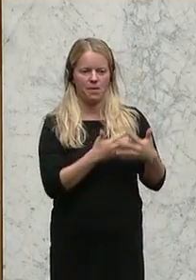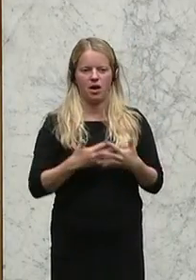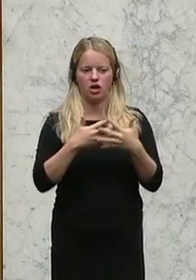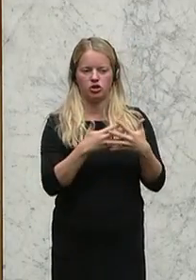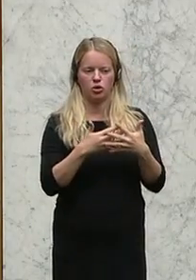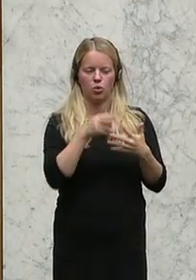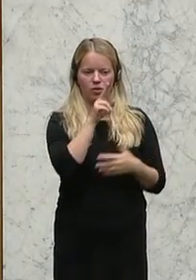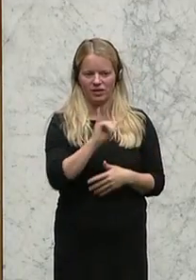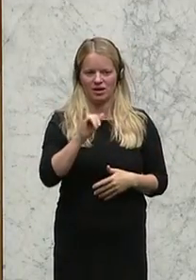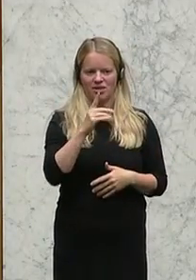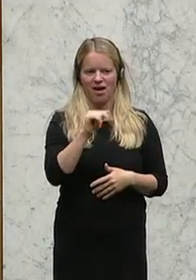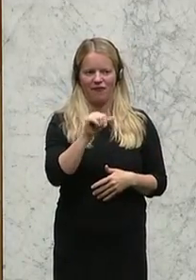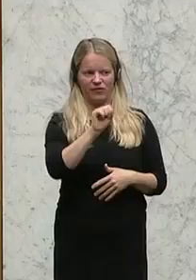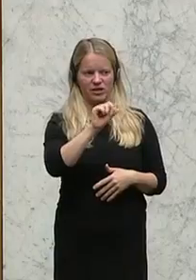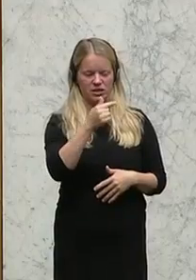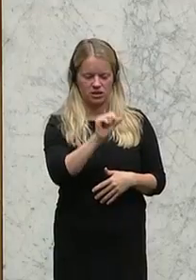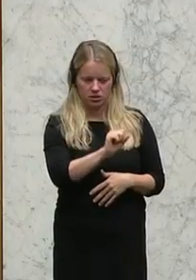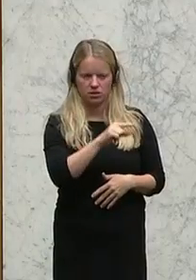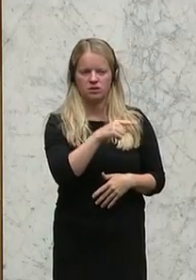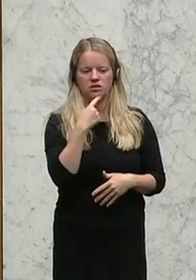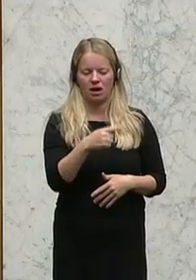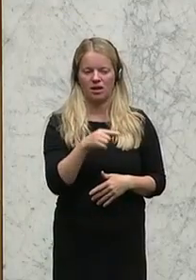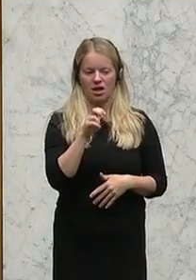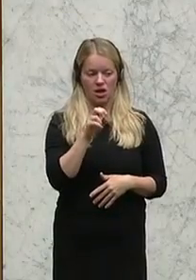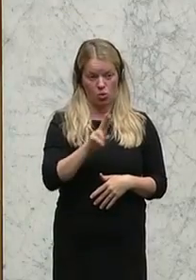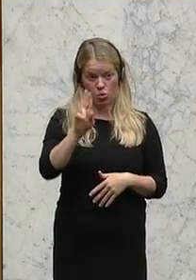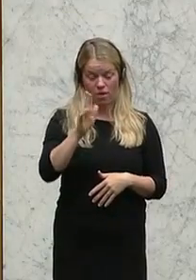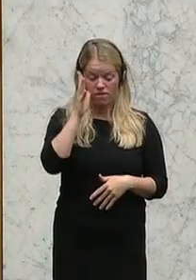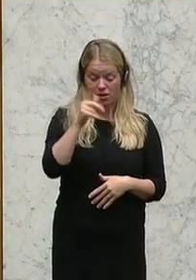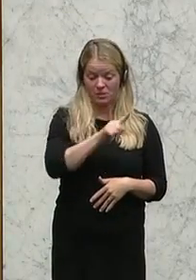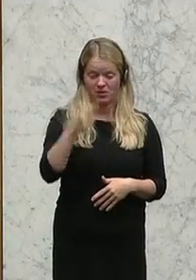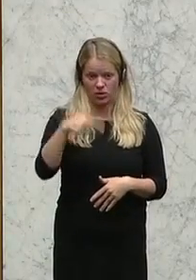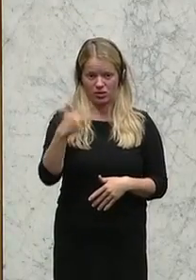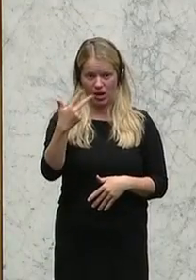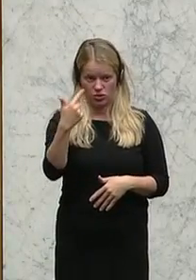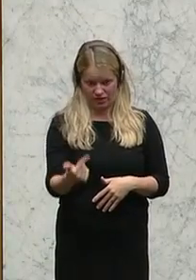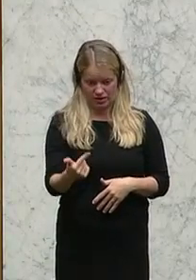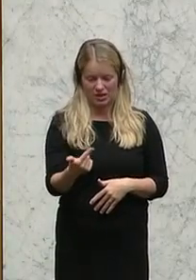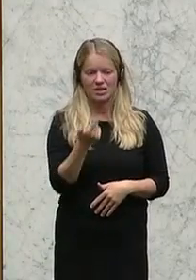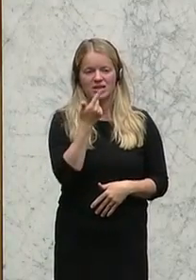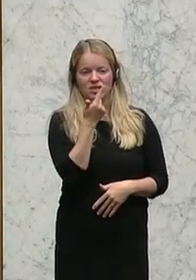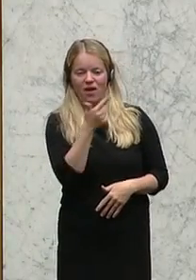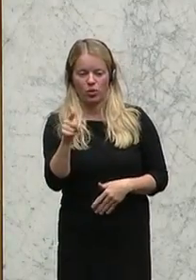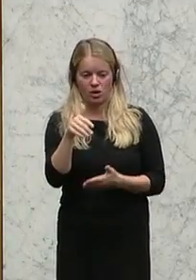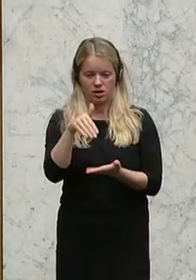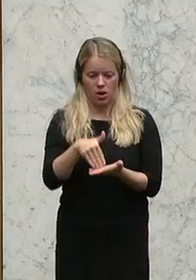DAFTS, die sagt, die EU wird bis 2023 200.000